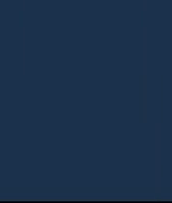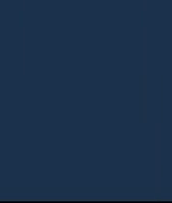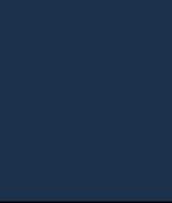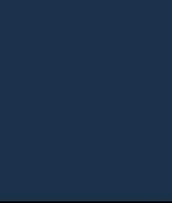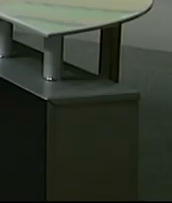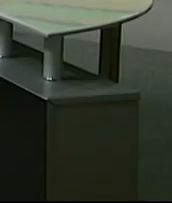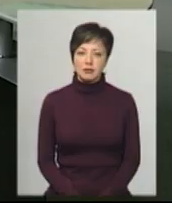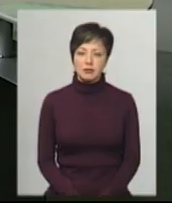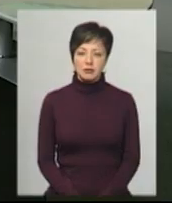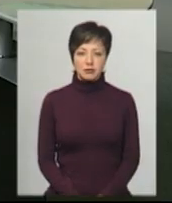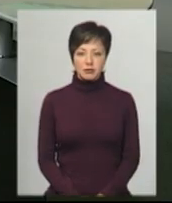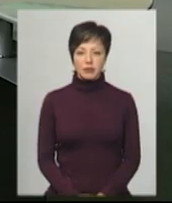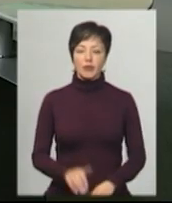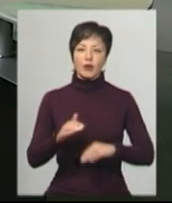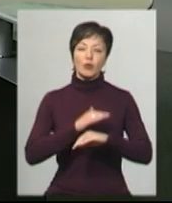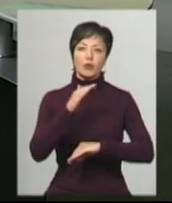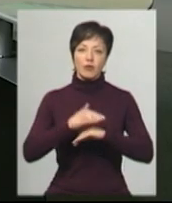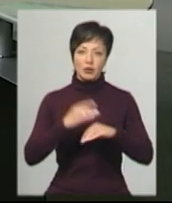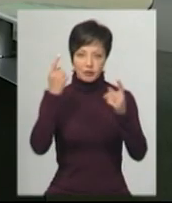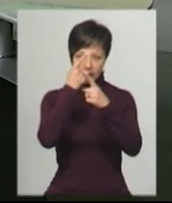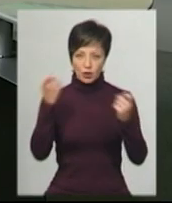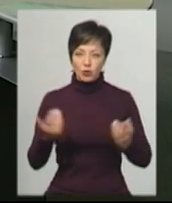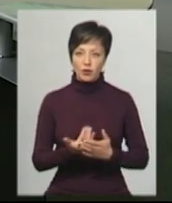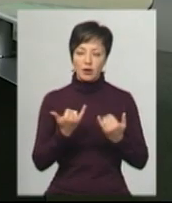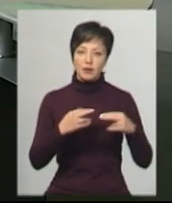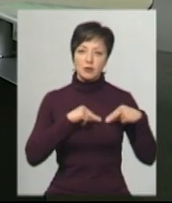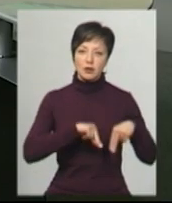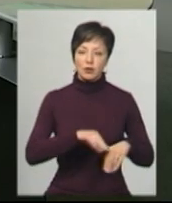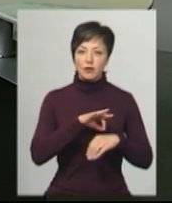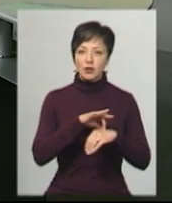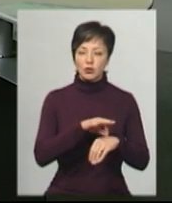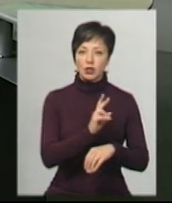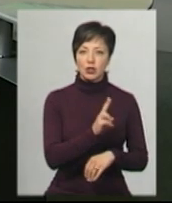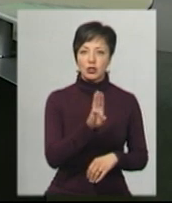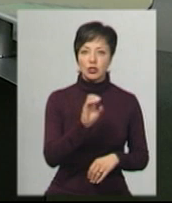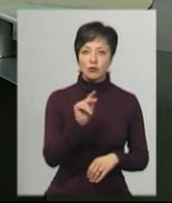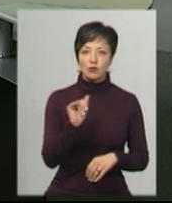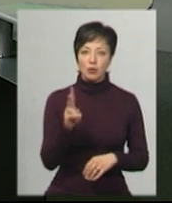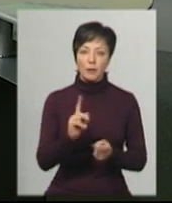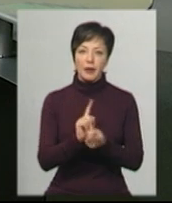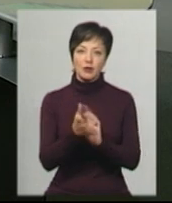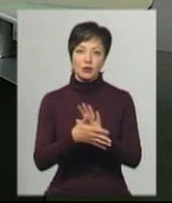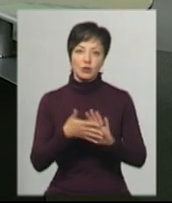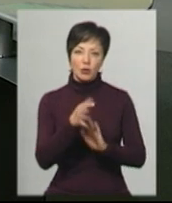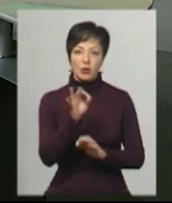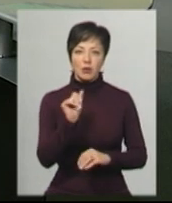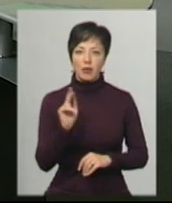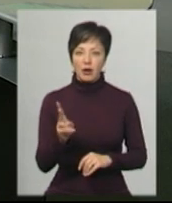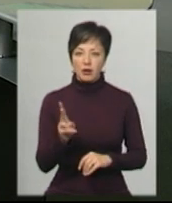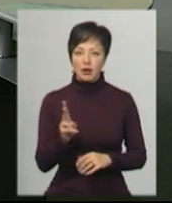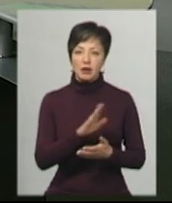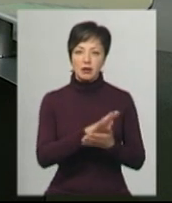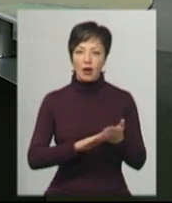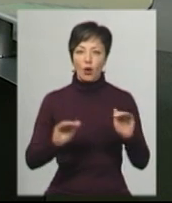Музика Доброго вечора, в ефірі новини. У студії для вас працює ведуча Катерина Шевчук, на жесту мову перекладає Ольга Рибак.